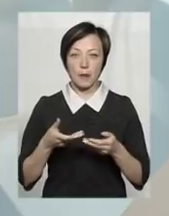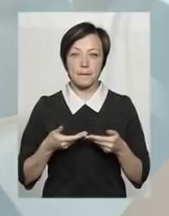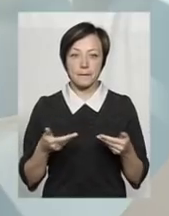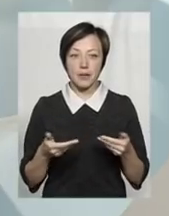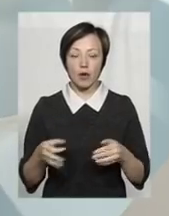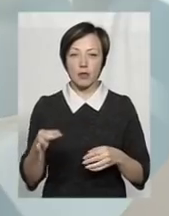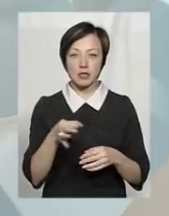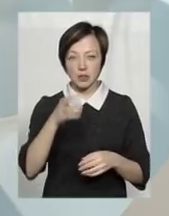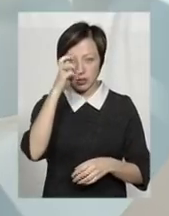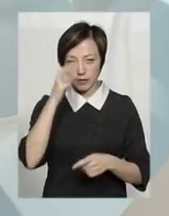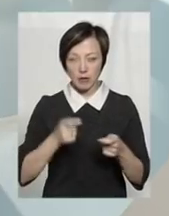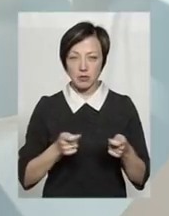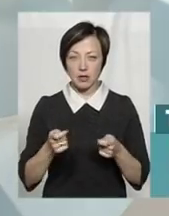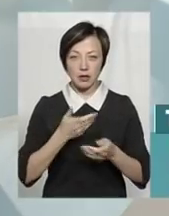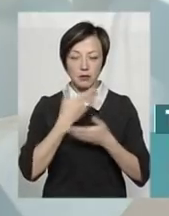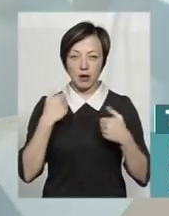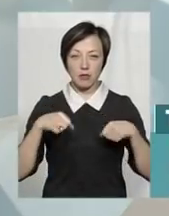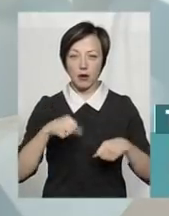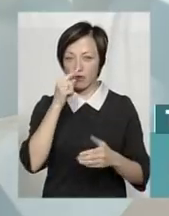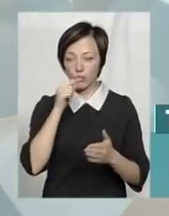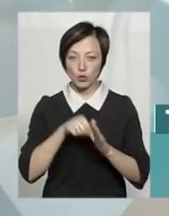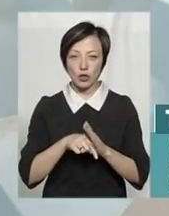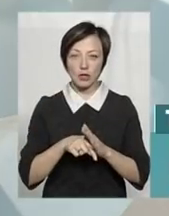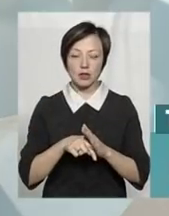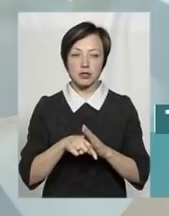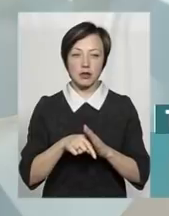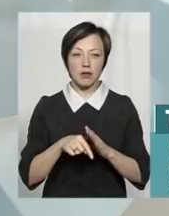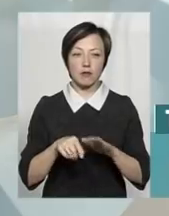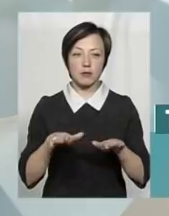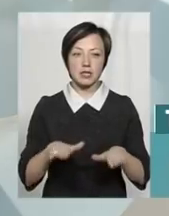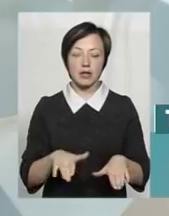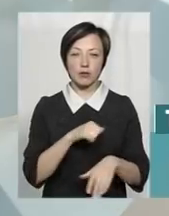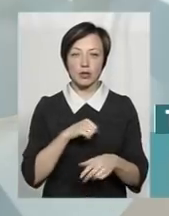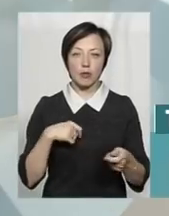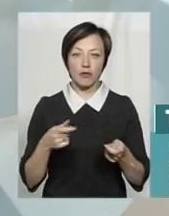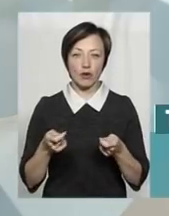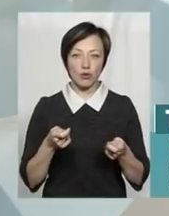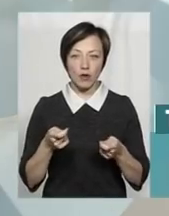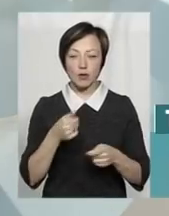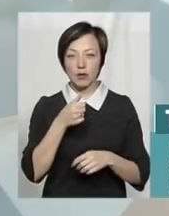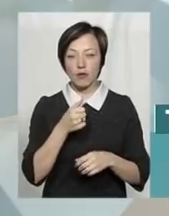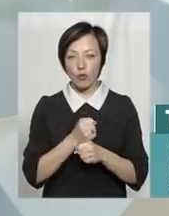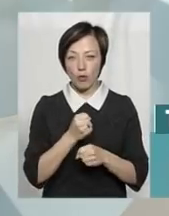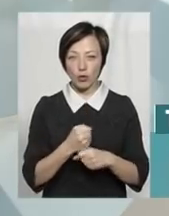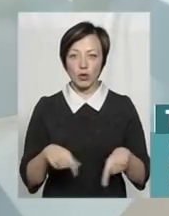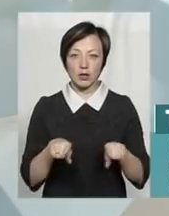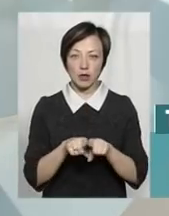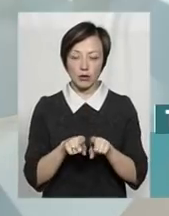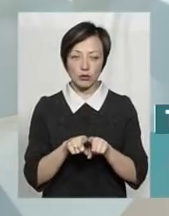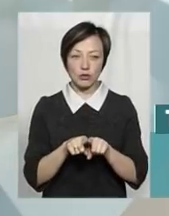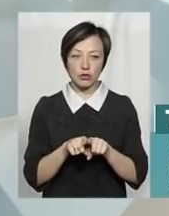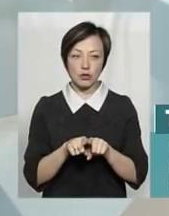як обласна державна адміністрація, не маємо права втручатися в орган місцевого самоврядування, в роботу, а також в